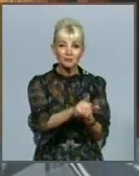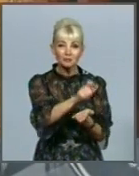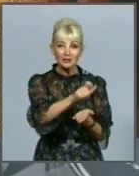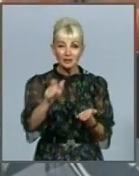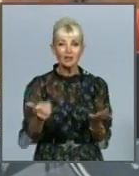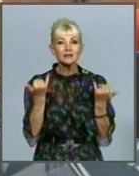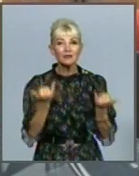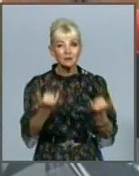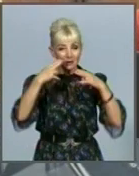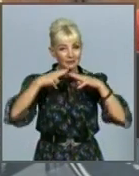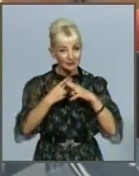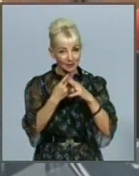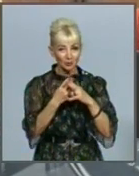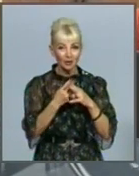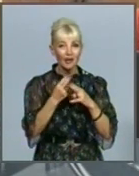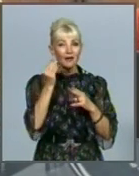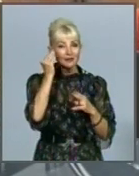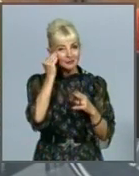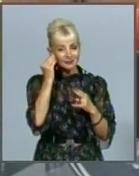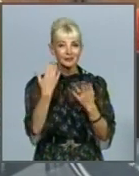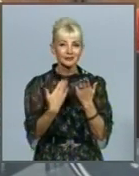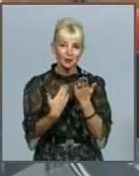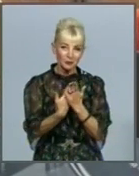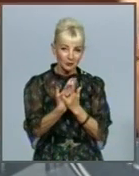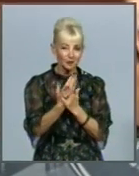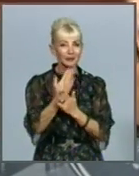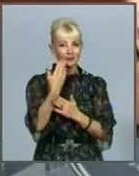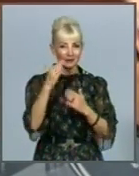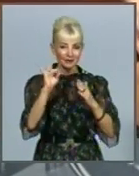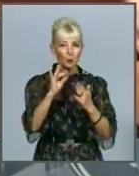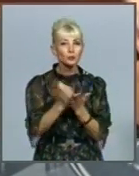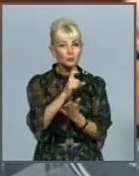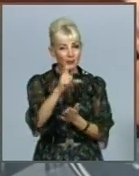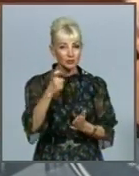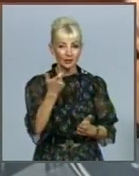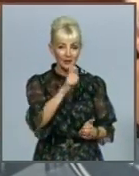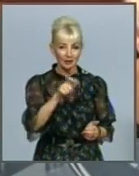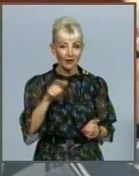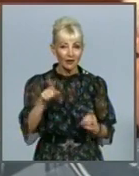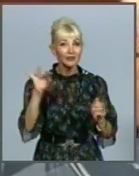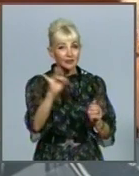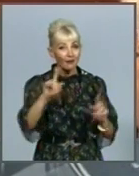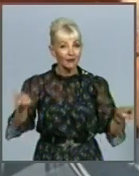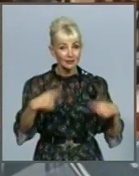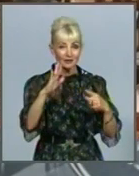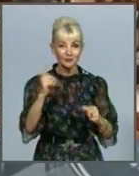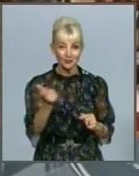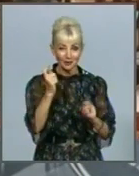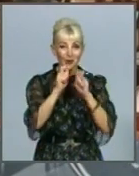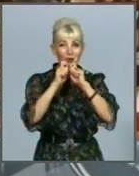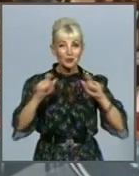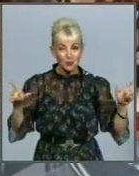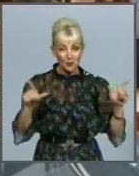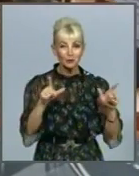сучасним технологіям – ідея креативних та успішних молодих харків'ян. Вони і організували у Харкові школу